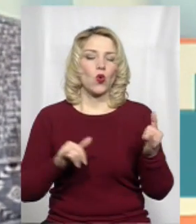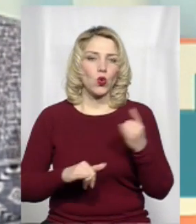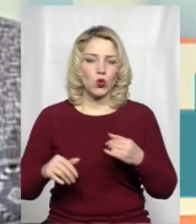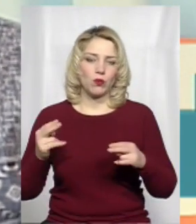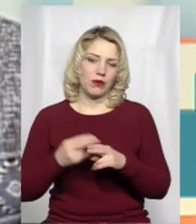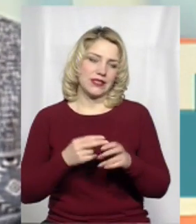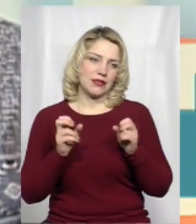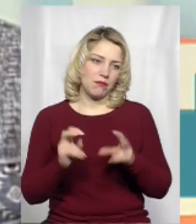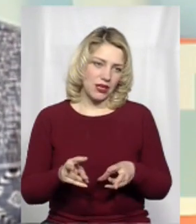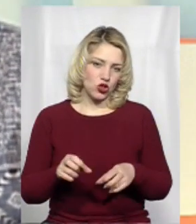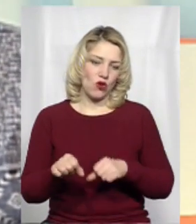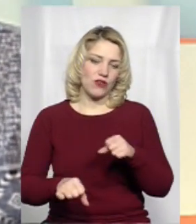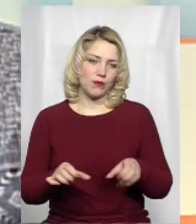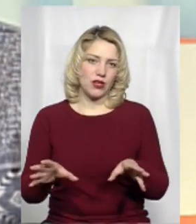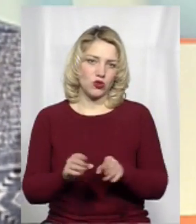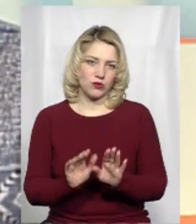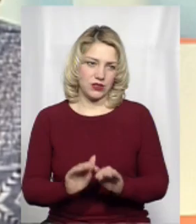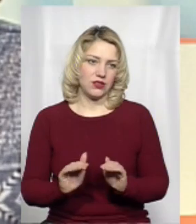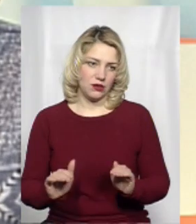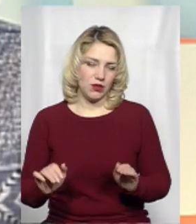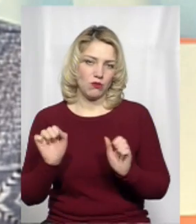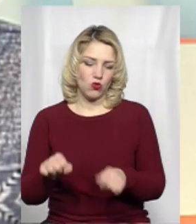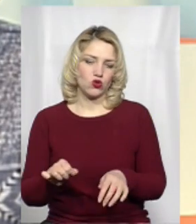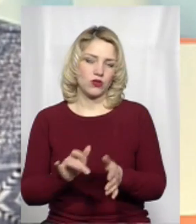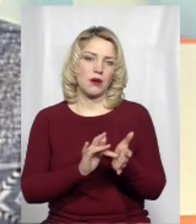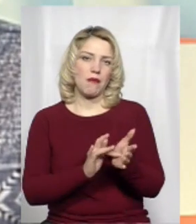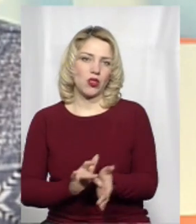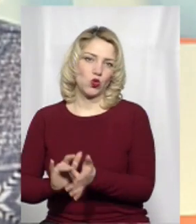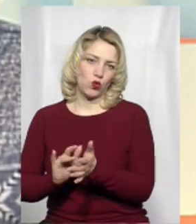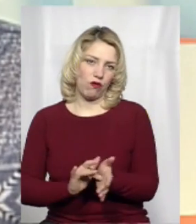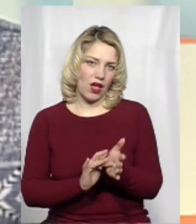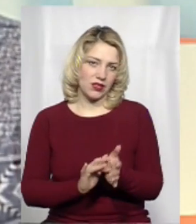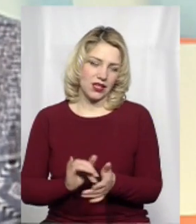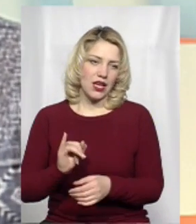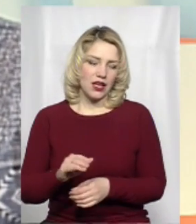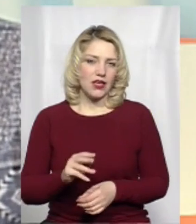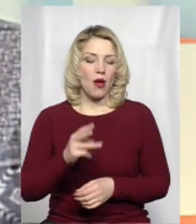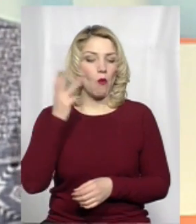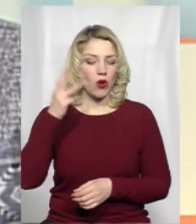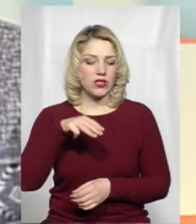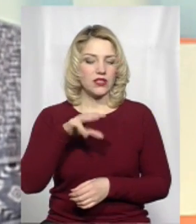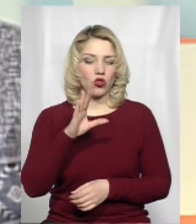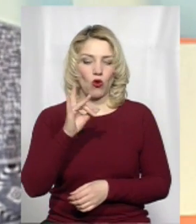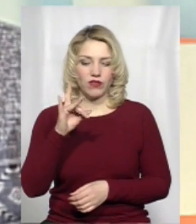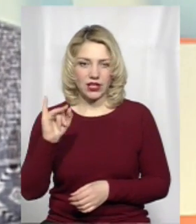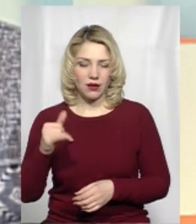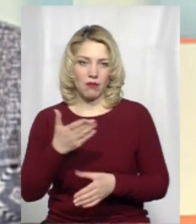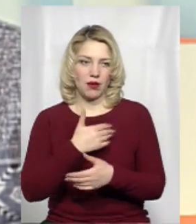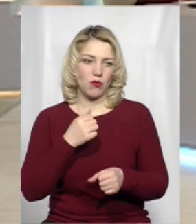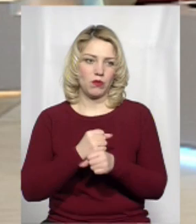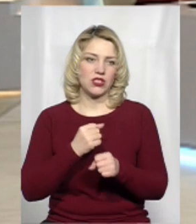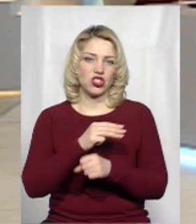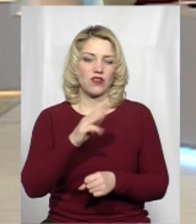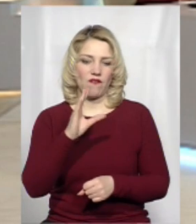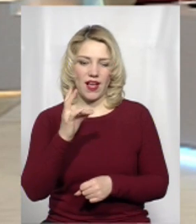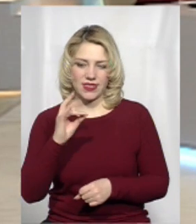велосипедисти, навіть з дітьми, можуть мандрувати. І, звісно, подільські тофтри ми пропрацьовуємо, якраз таки і